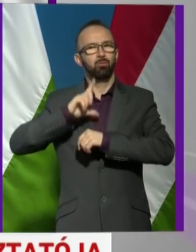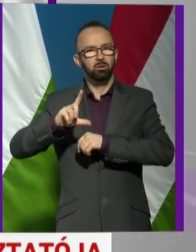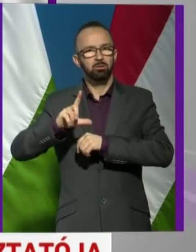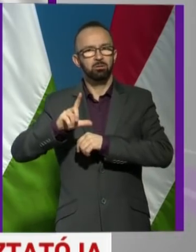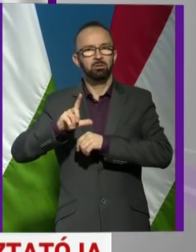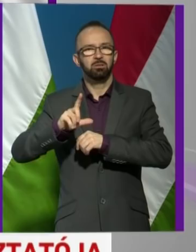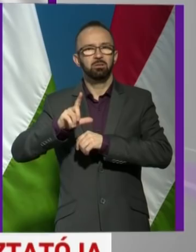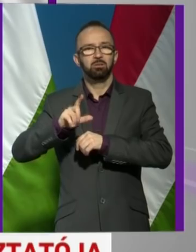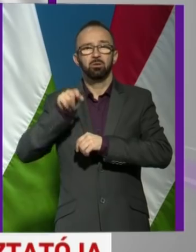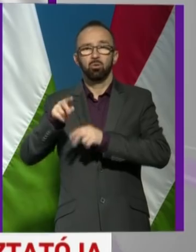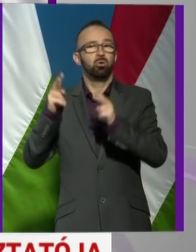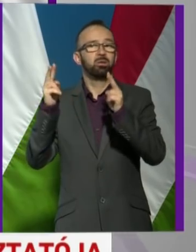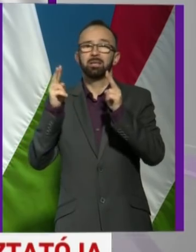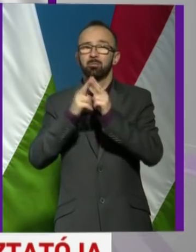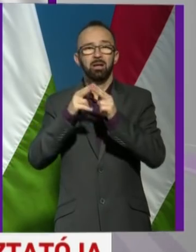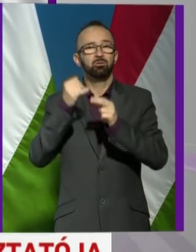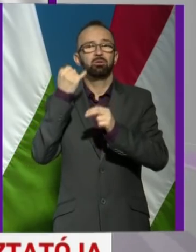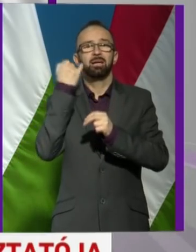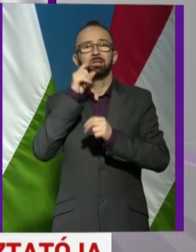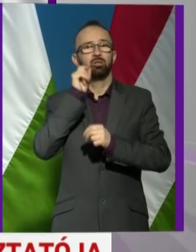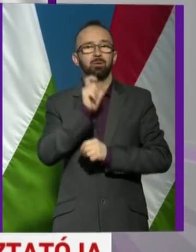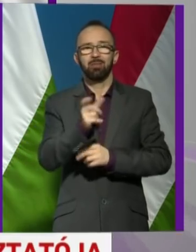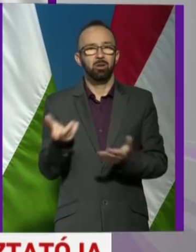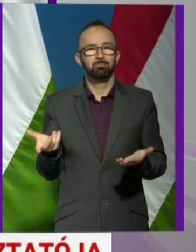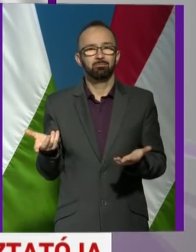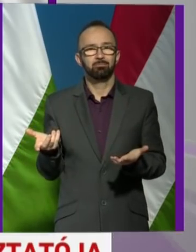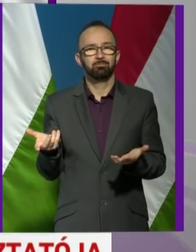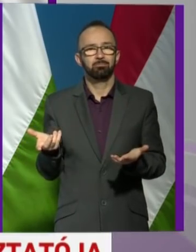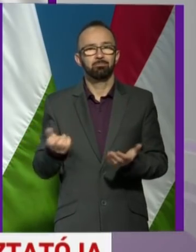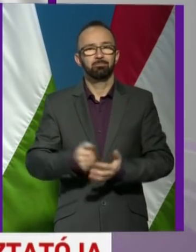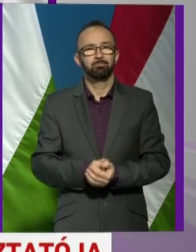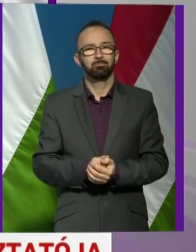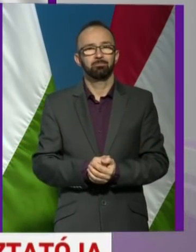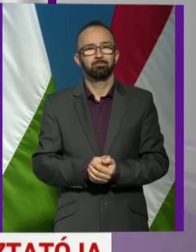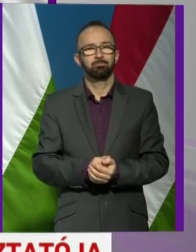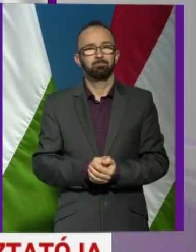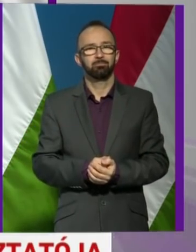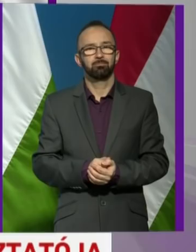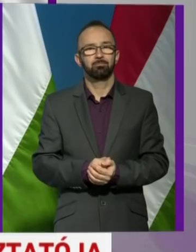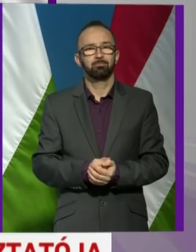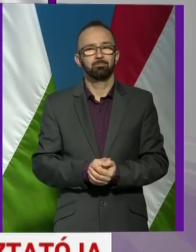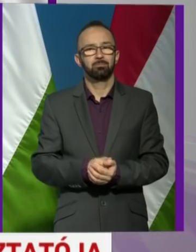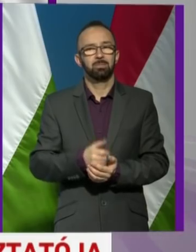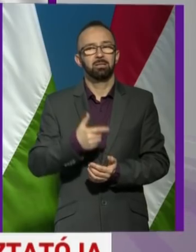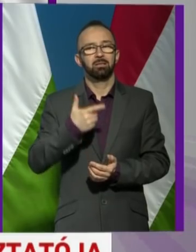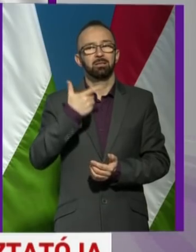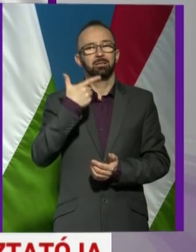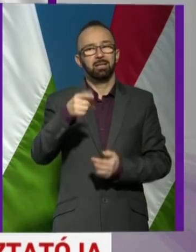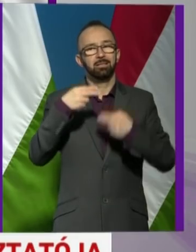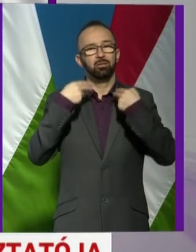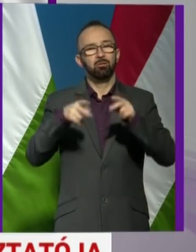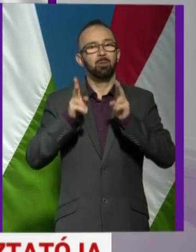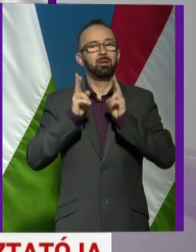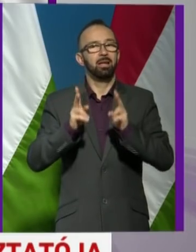egyáltalán nem találkozott az édesapjával. Tehát itt két további